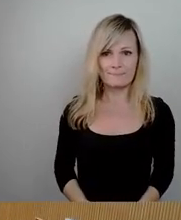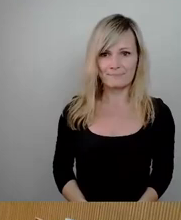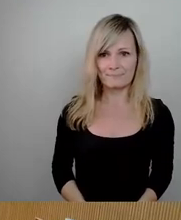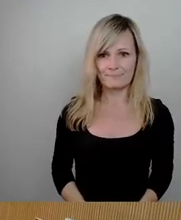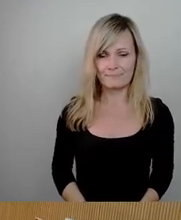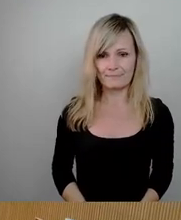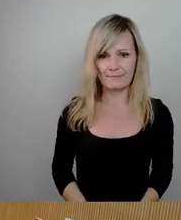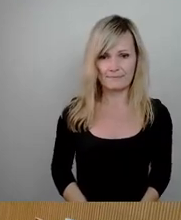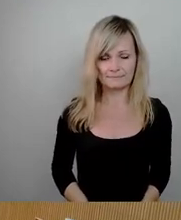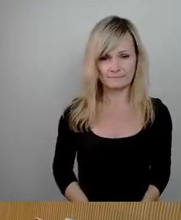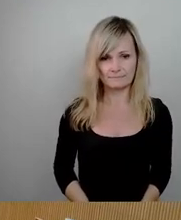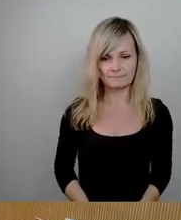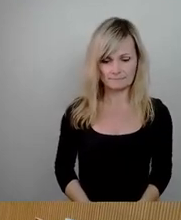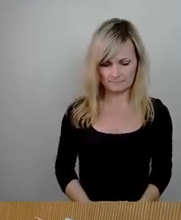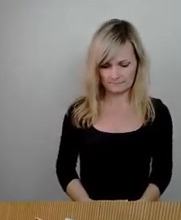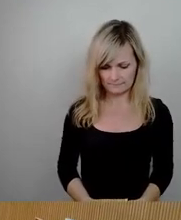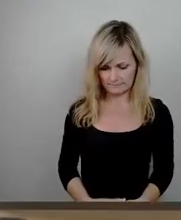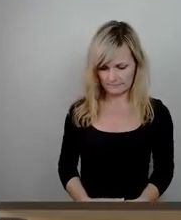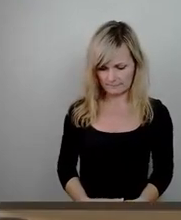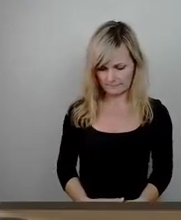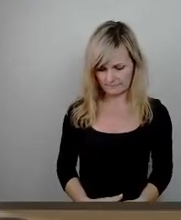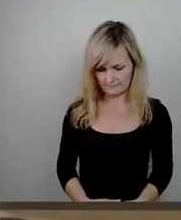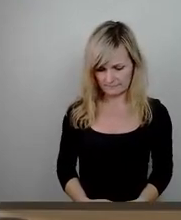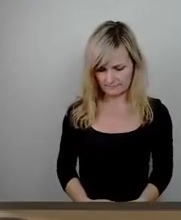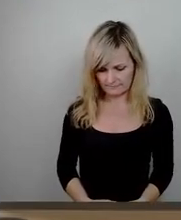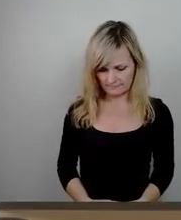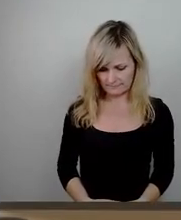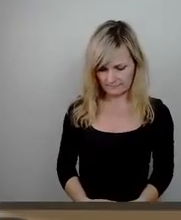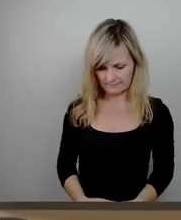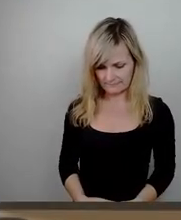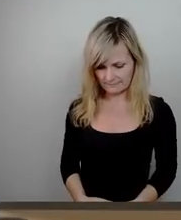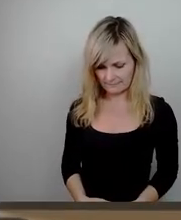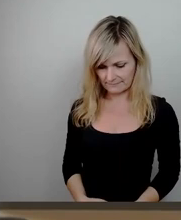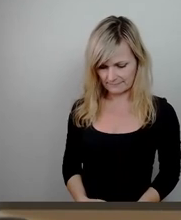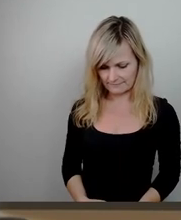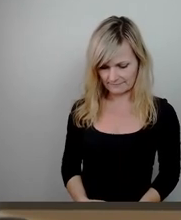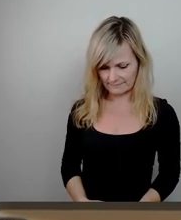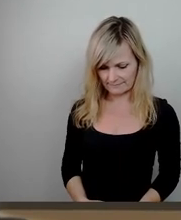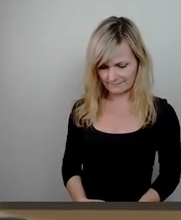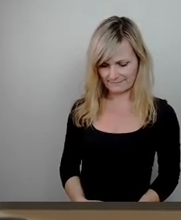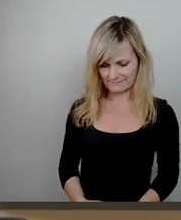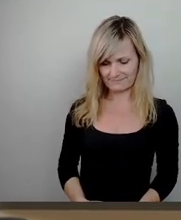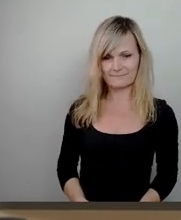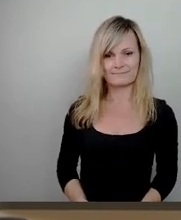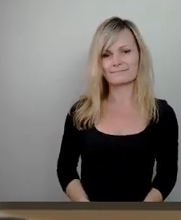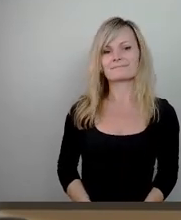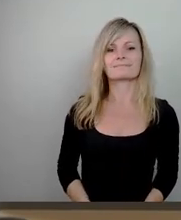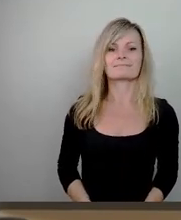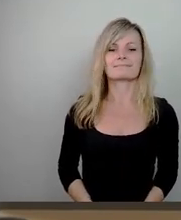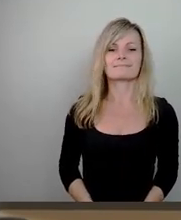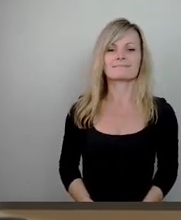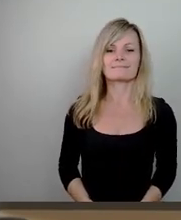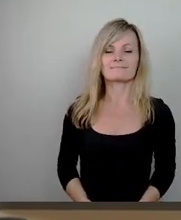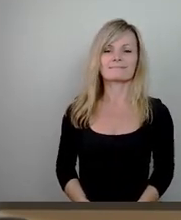Okay, dann wollen wir in die Abstimmung gehen. Ich würde folgendermaßen vorgehen. Zuerst den